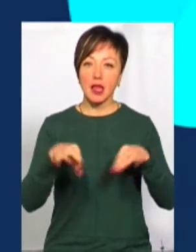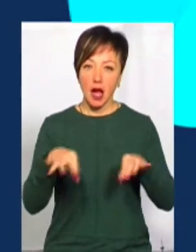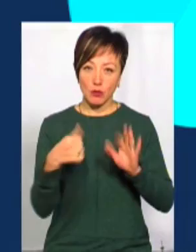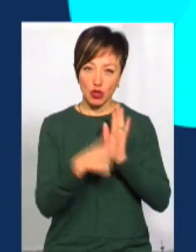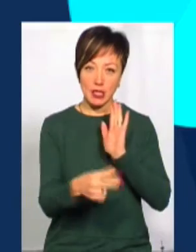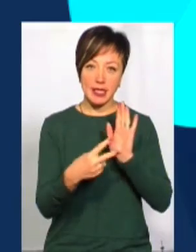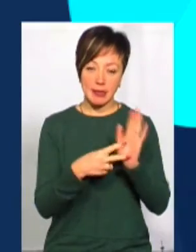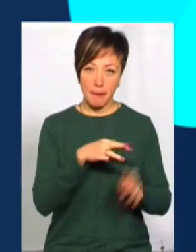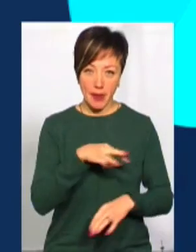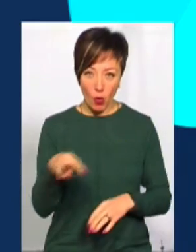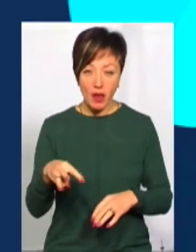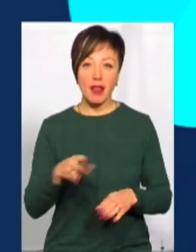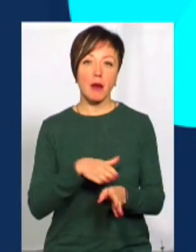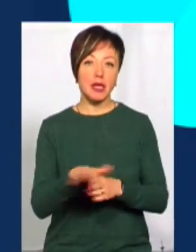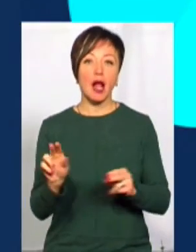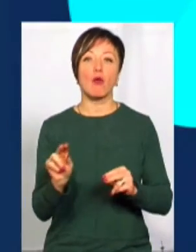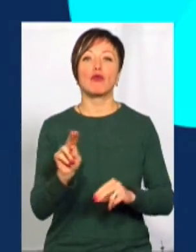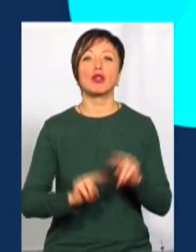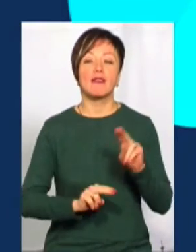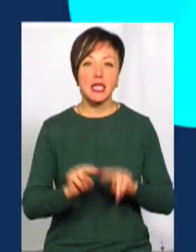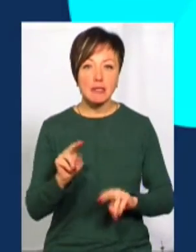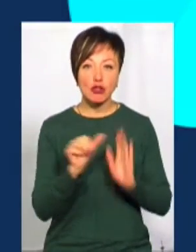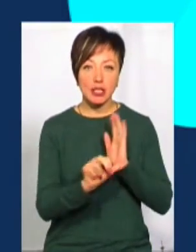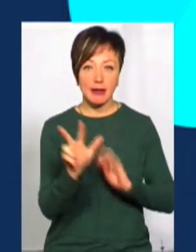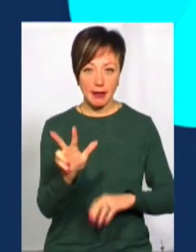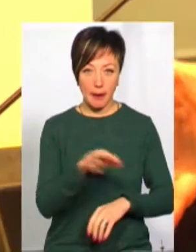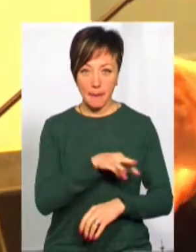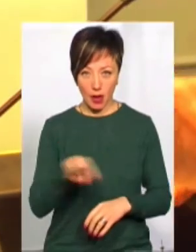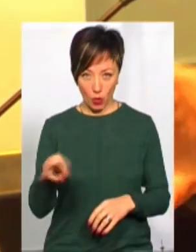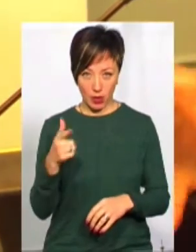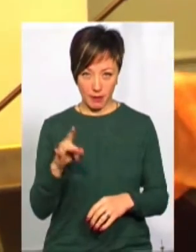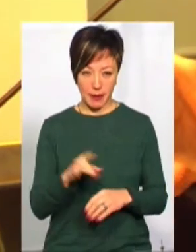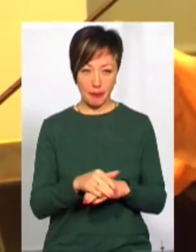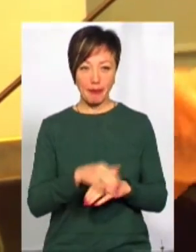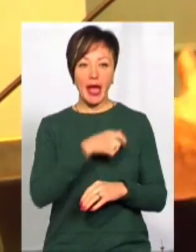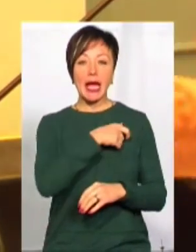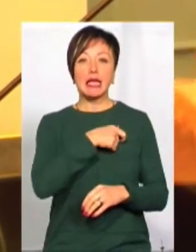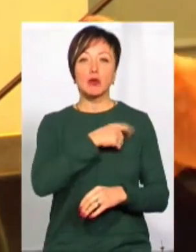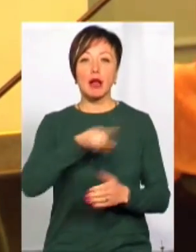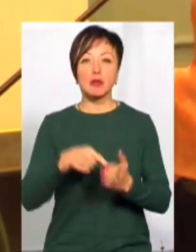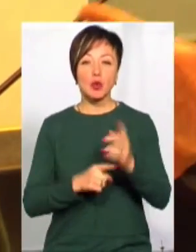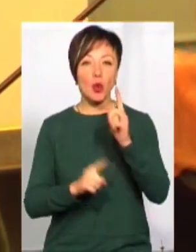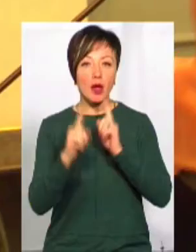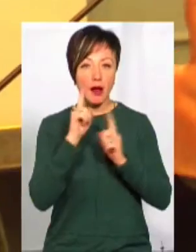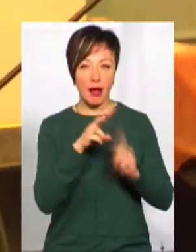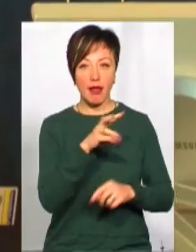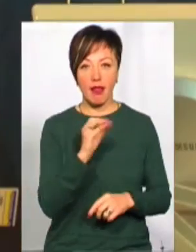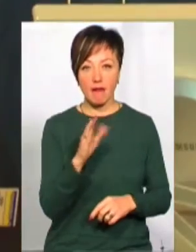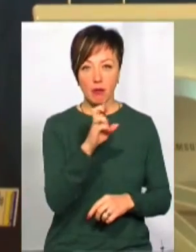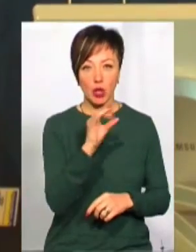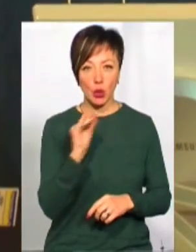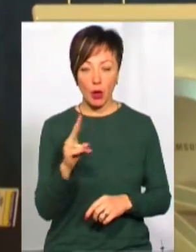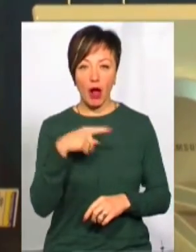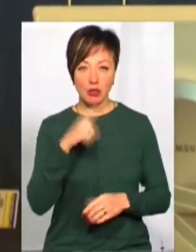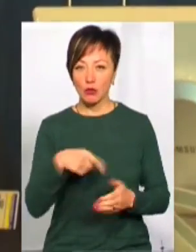67 мільйонів, на капітальне будівництво – 63 мільйони гривень. Депутат Хмельницької міської ради Лев Бірюк каже, що бюджет